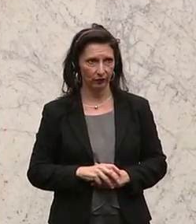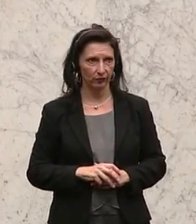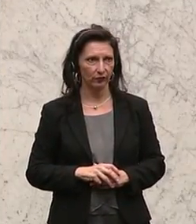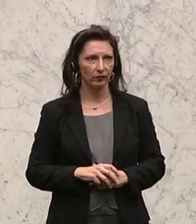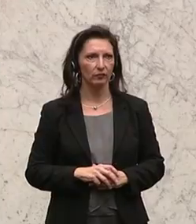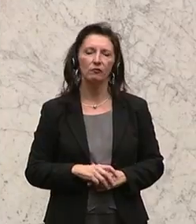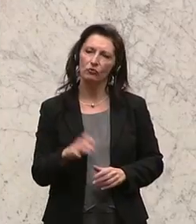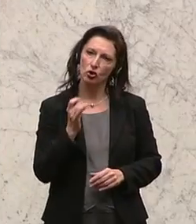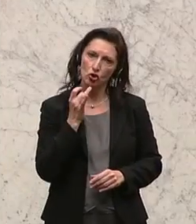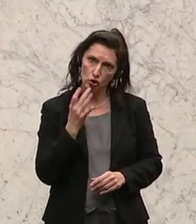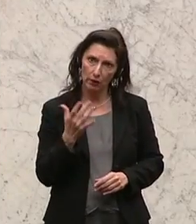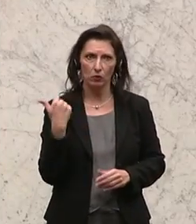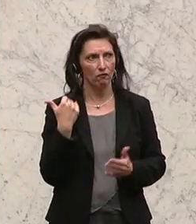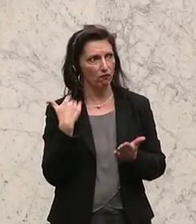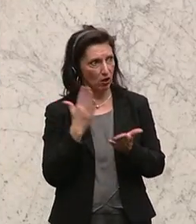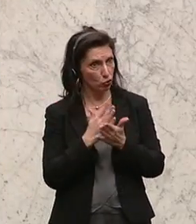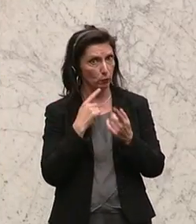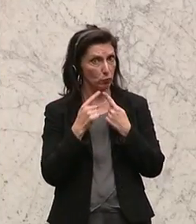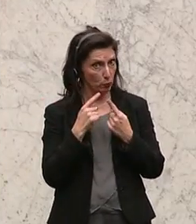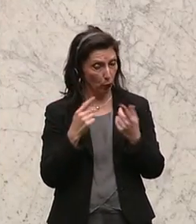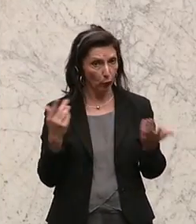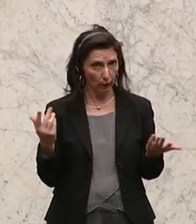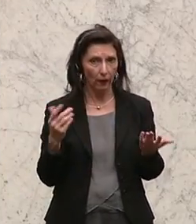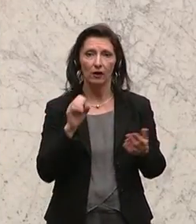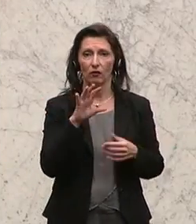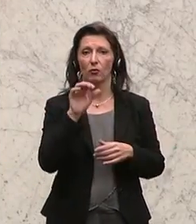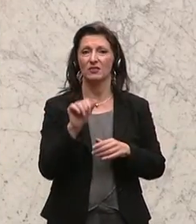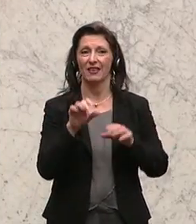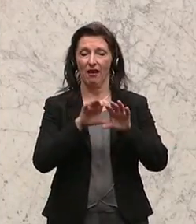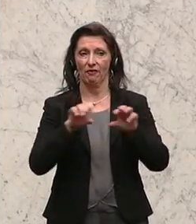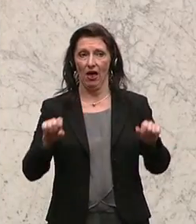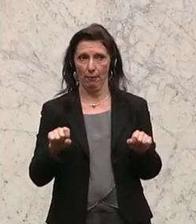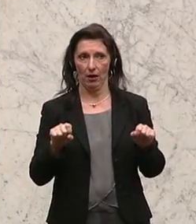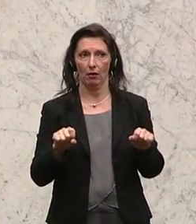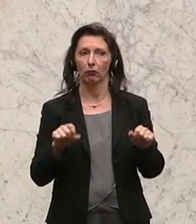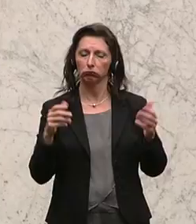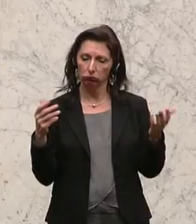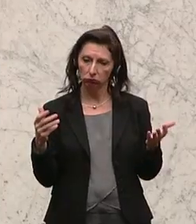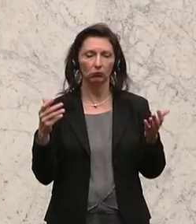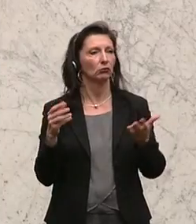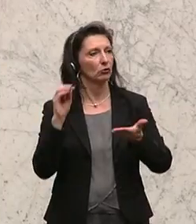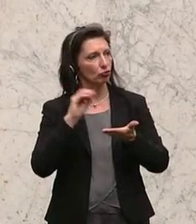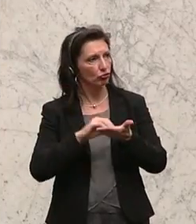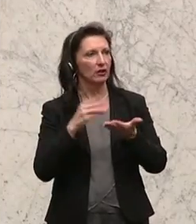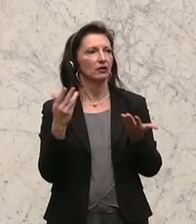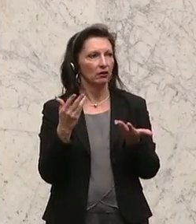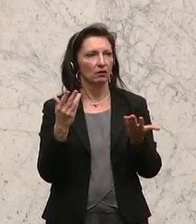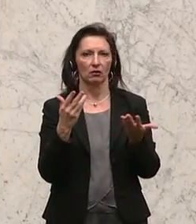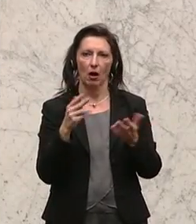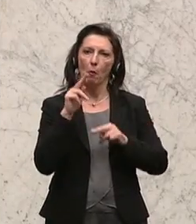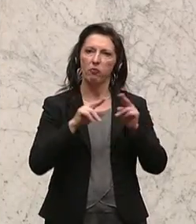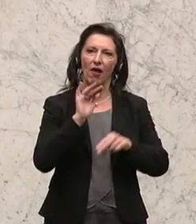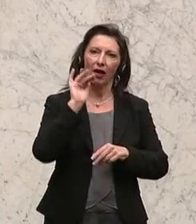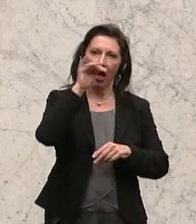Es stimmt und ist bereits angesprochen worden, dass die 15a-Vereinbarung, die Zuständigkeit der Festlegung der Leistungsstandards im